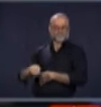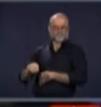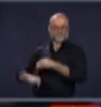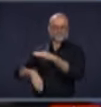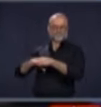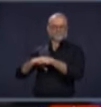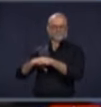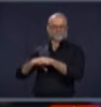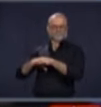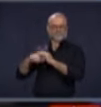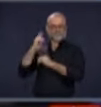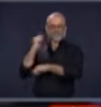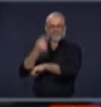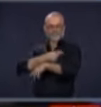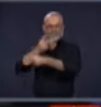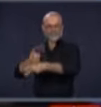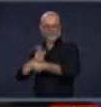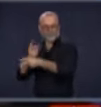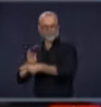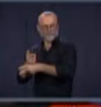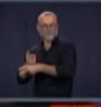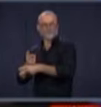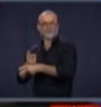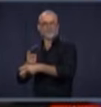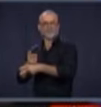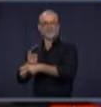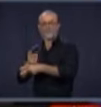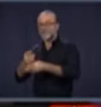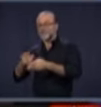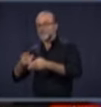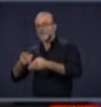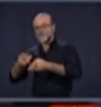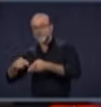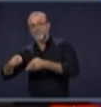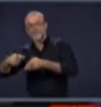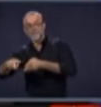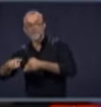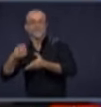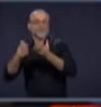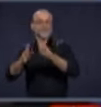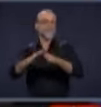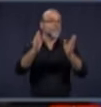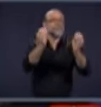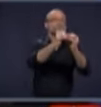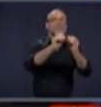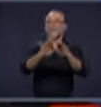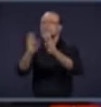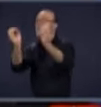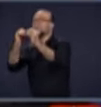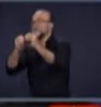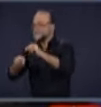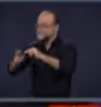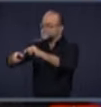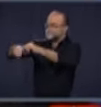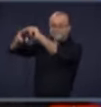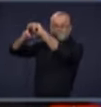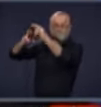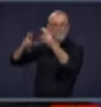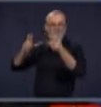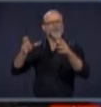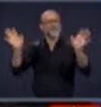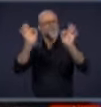aura que 50 % des places qui seront occupées, mais dans les semaines qui suivront, les